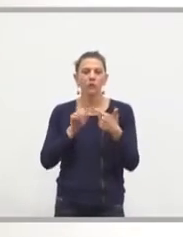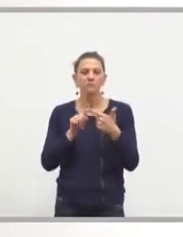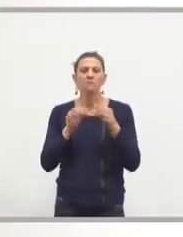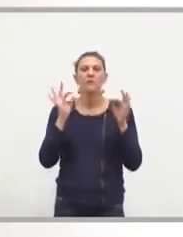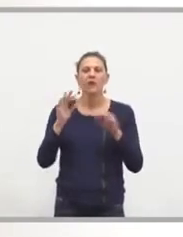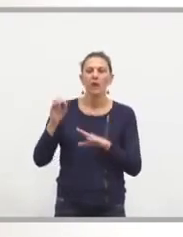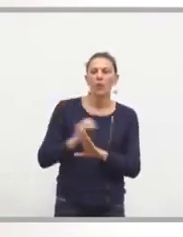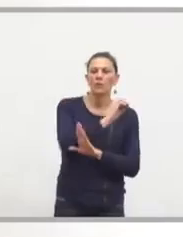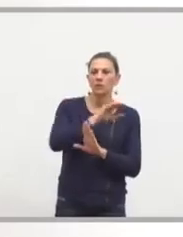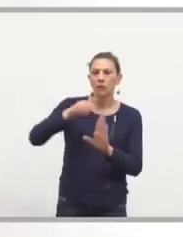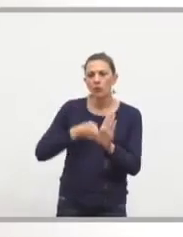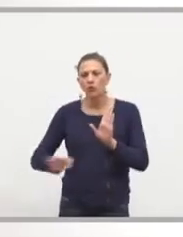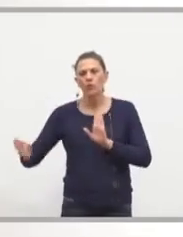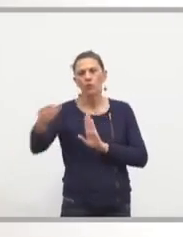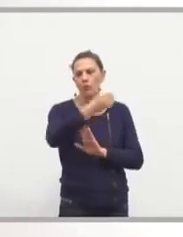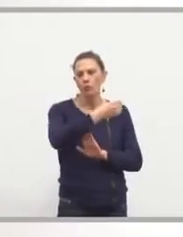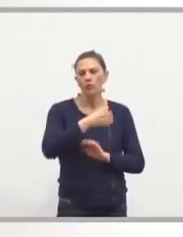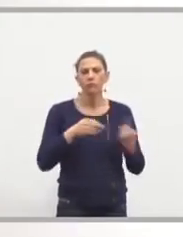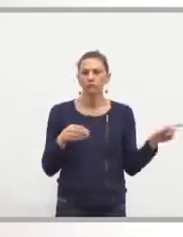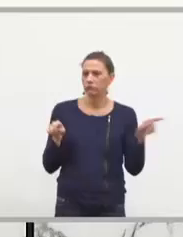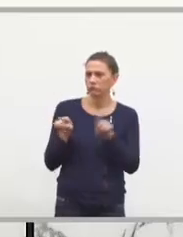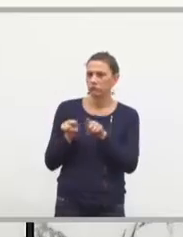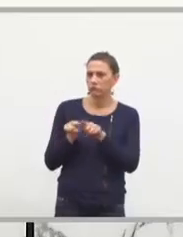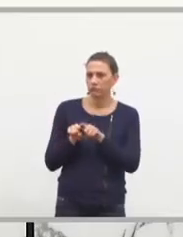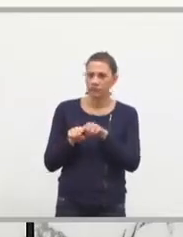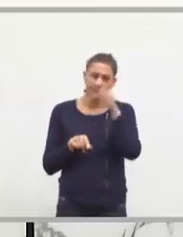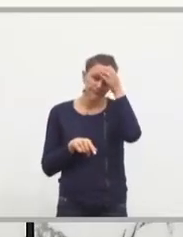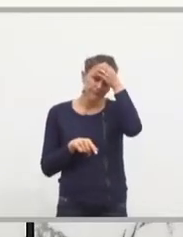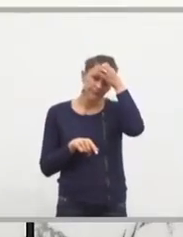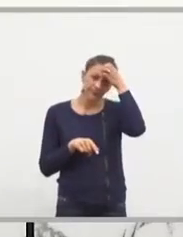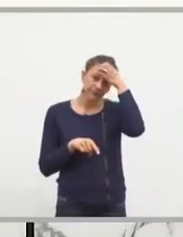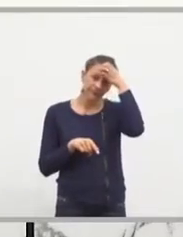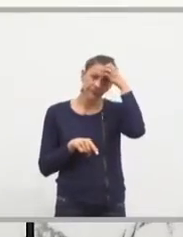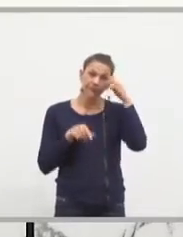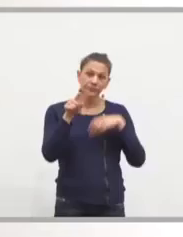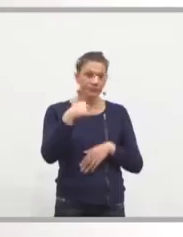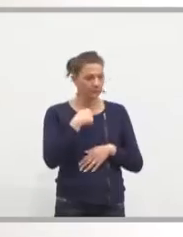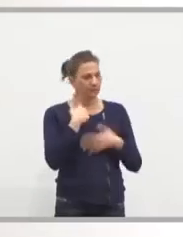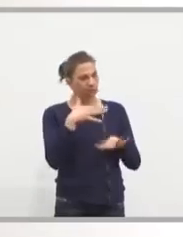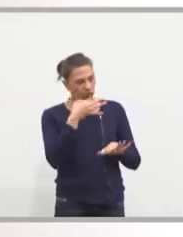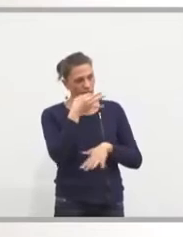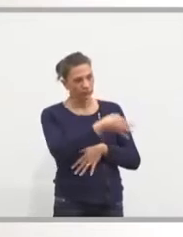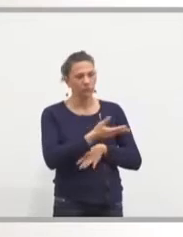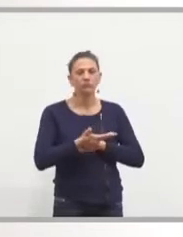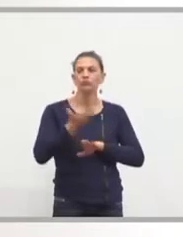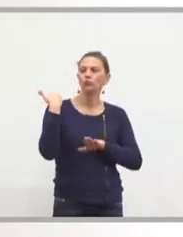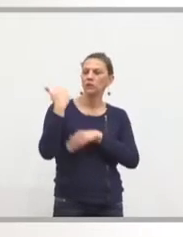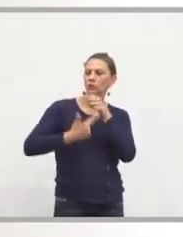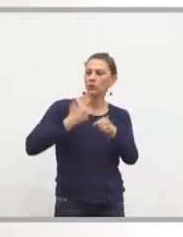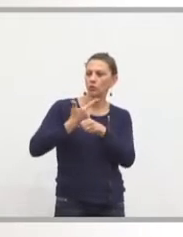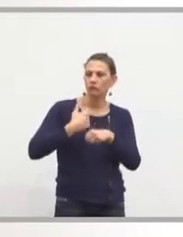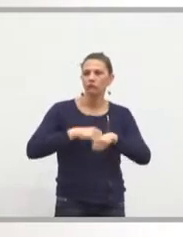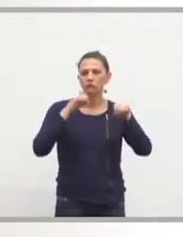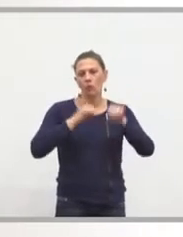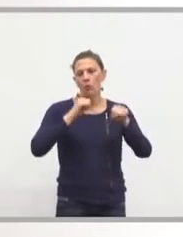Pareil. Pareil. Pareil et... Mais ce que je veux dire, c'est que depuis deux ans, on était d'accord parce qu'il y avait un